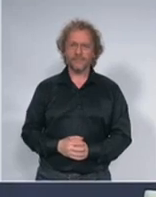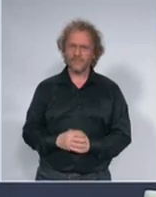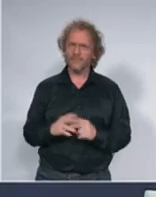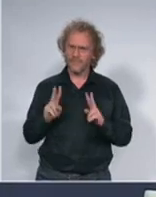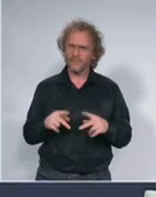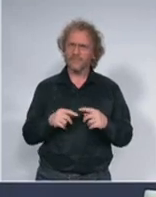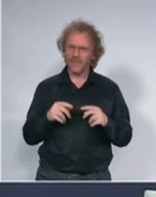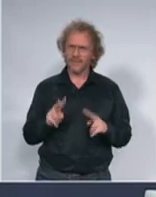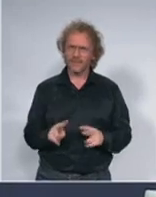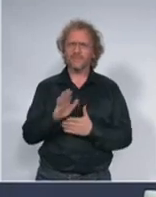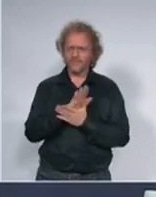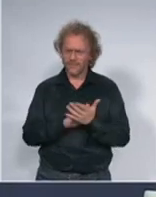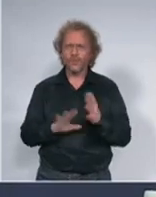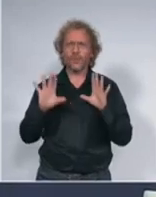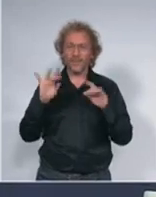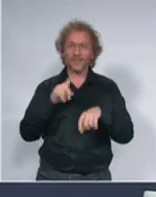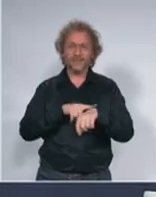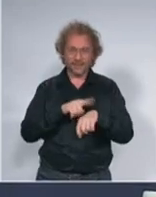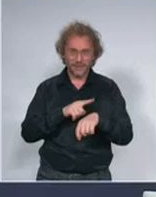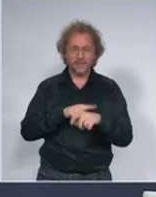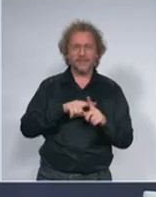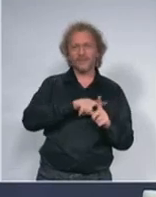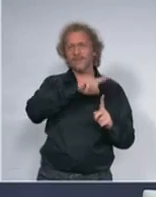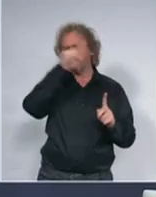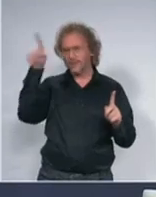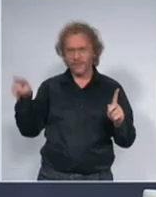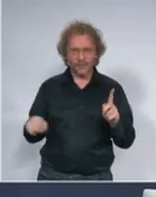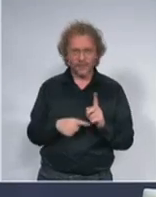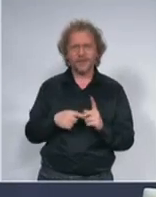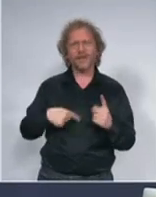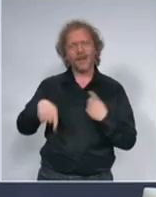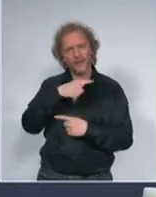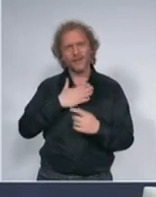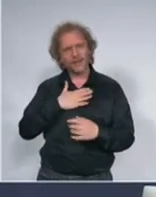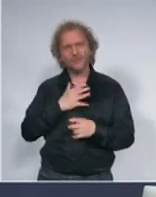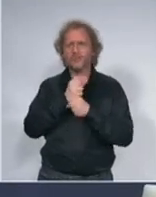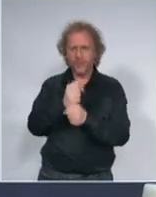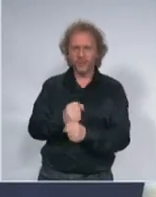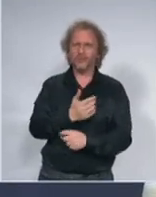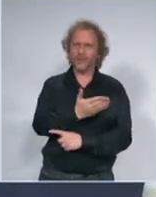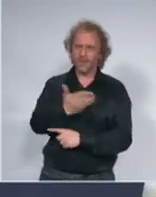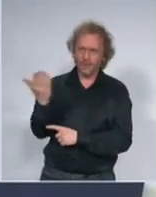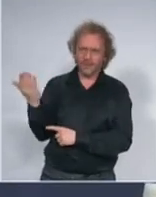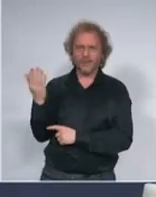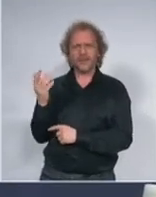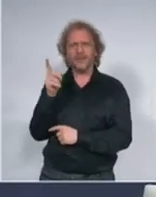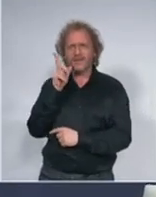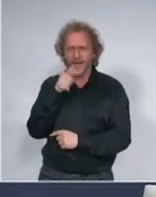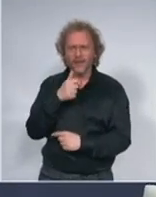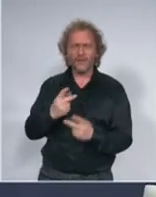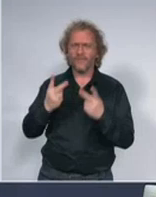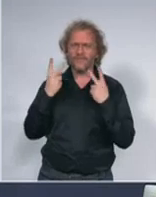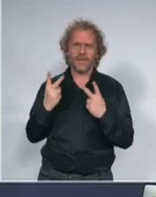časova je njima naša podrška, podrška svih nas, celog društva, od ključnog suštinskog